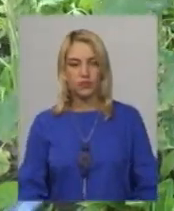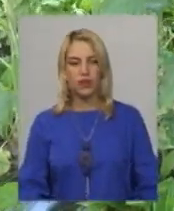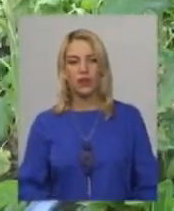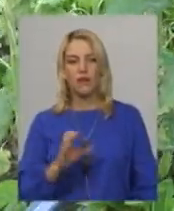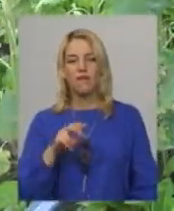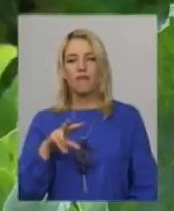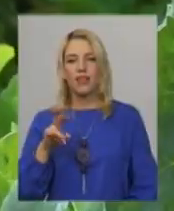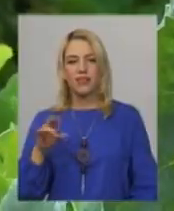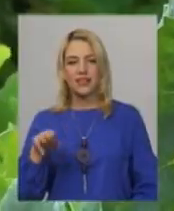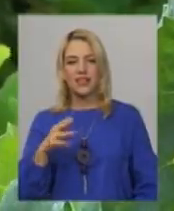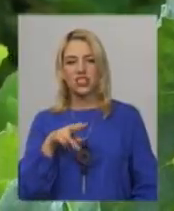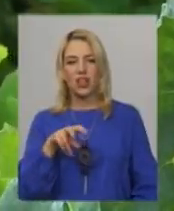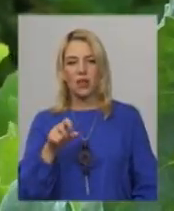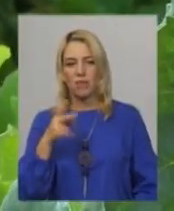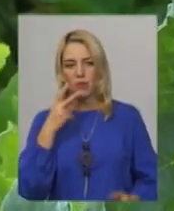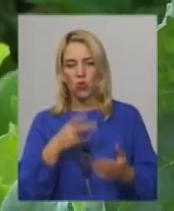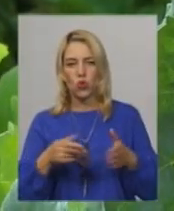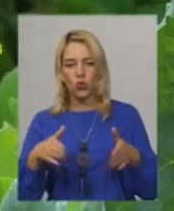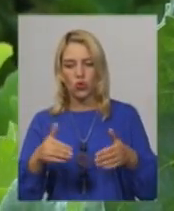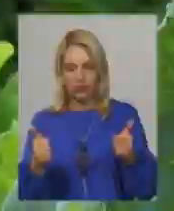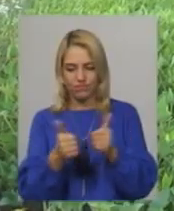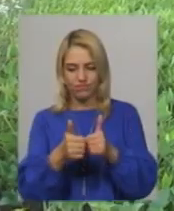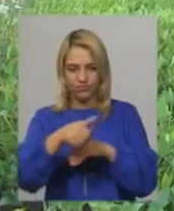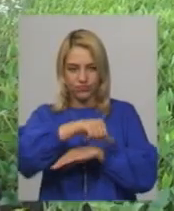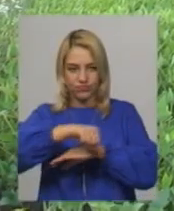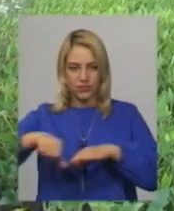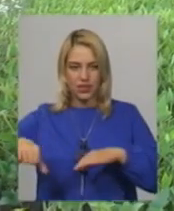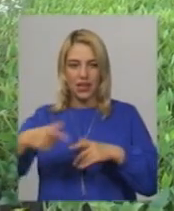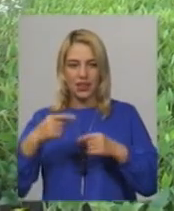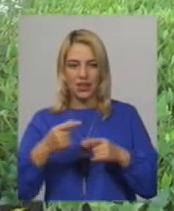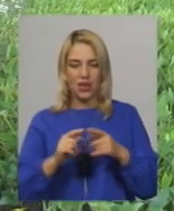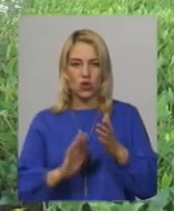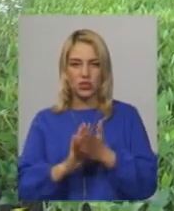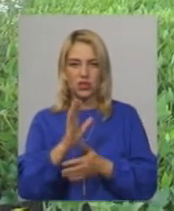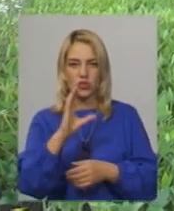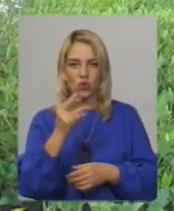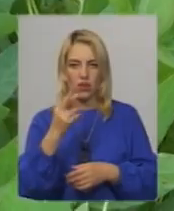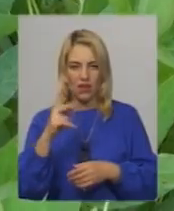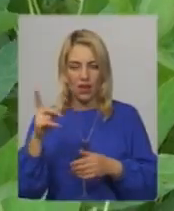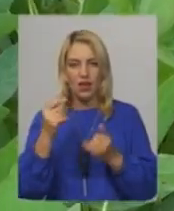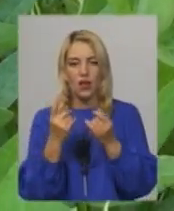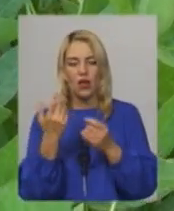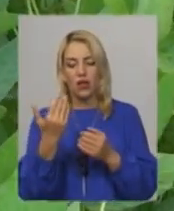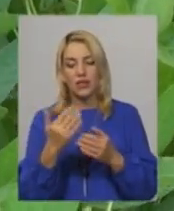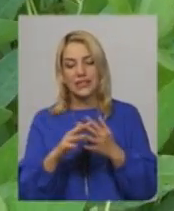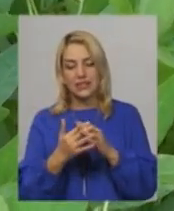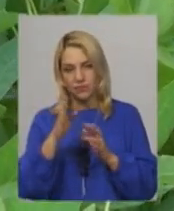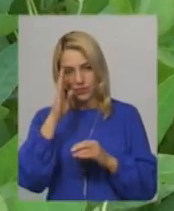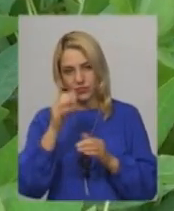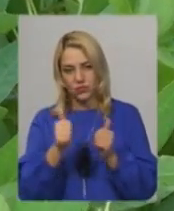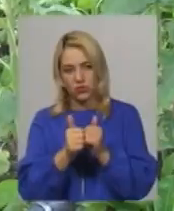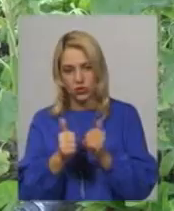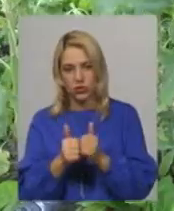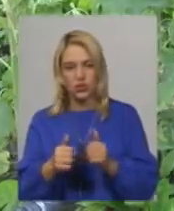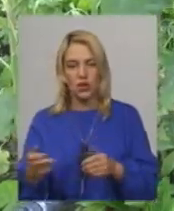Валентина Шлапак показує город, який міжує з земельною ділянкою, де росте соя. Саме її, за її словами, односелись на початку червня обробив гербицидом від